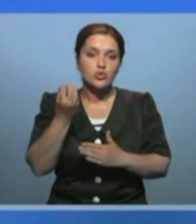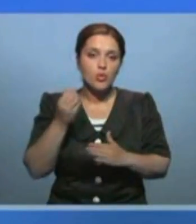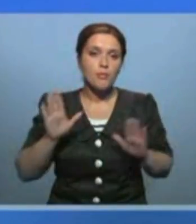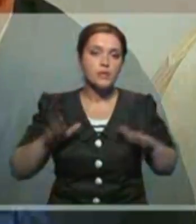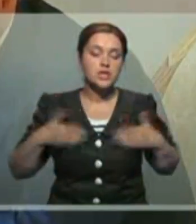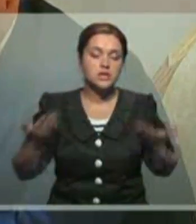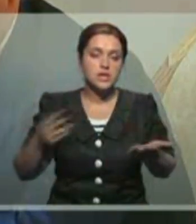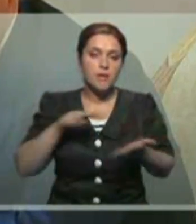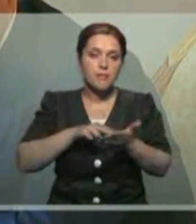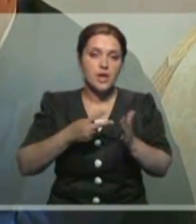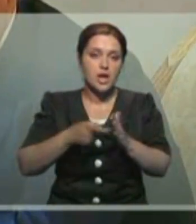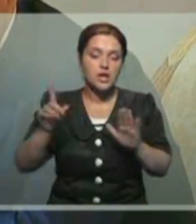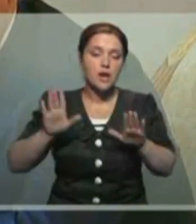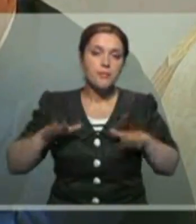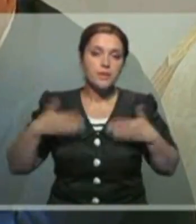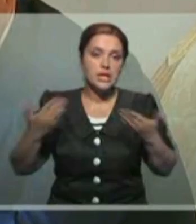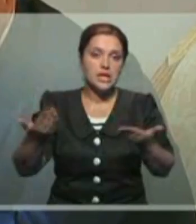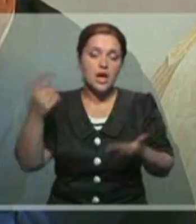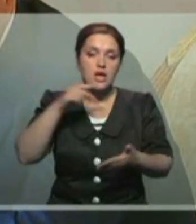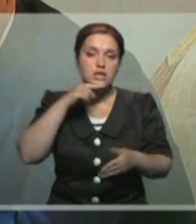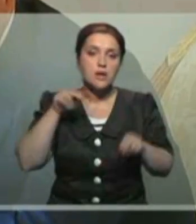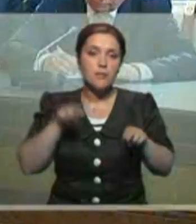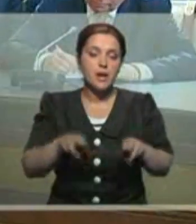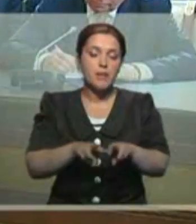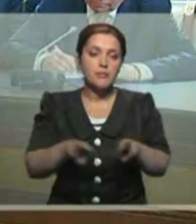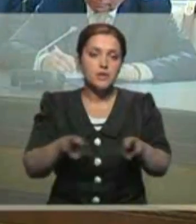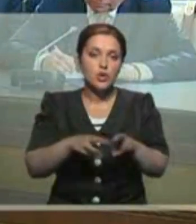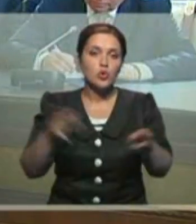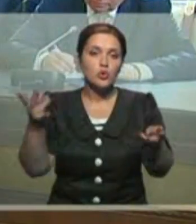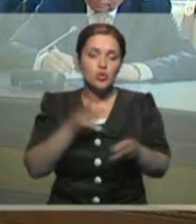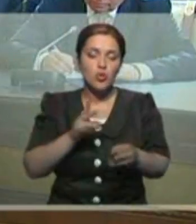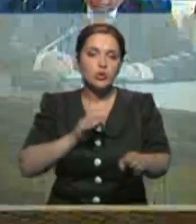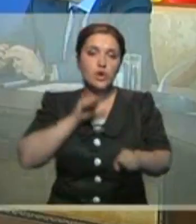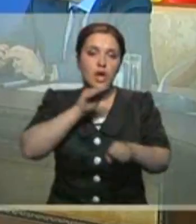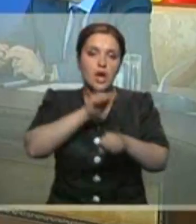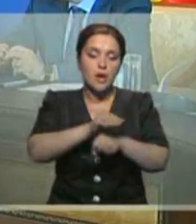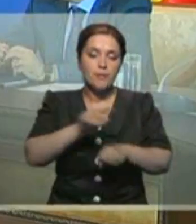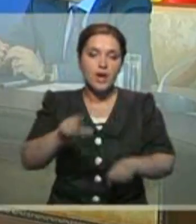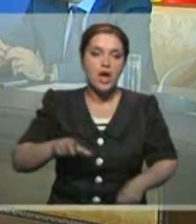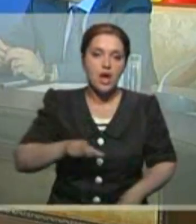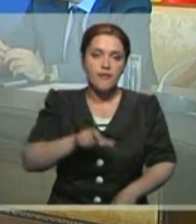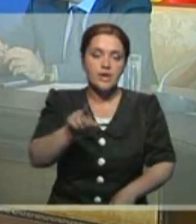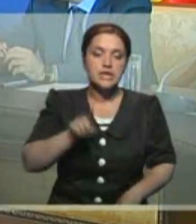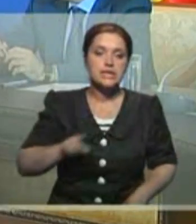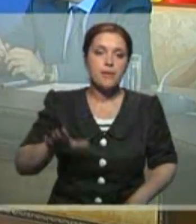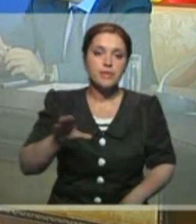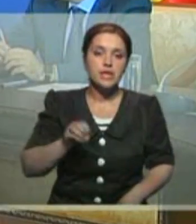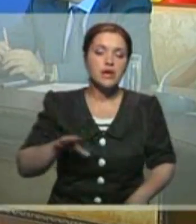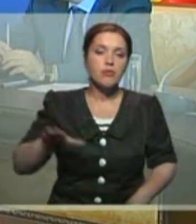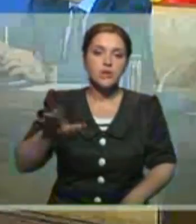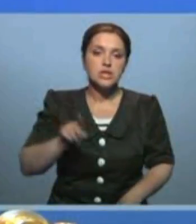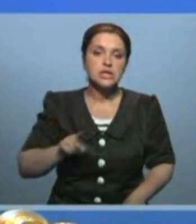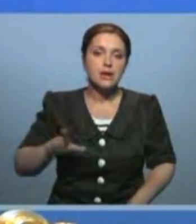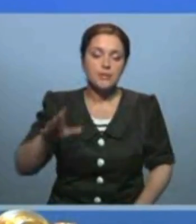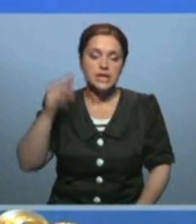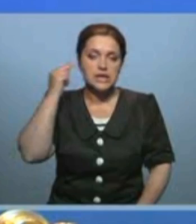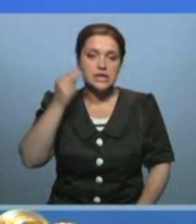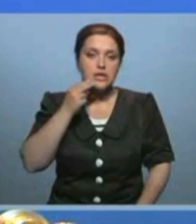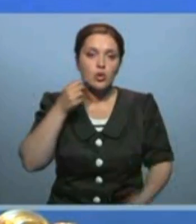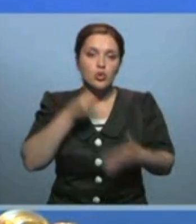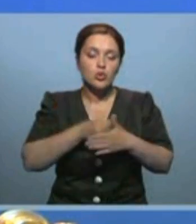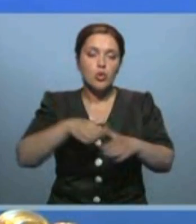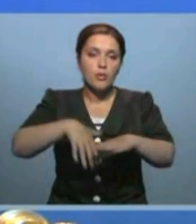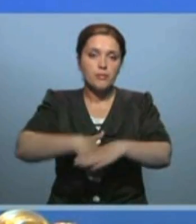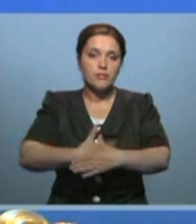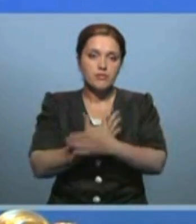предлагает российскому премьеру Дмитрию Медведеву продлить автомагистраль Западной Европы, Западный Китай до Петербурга. Я буду просить